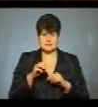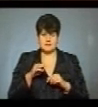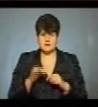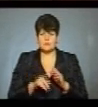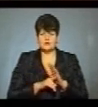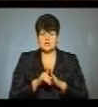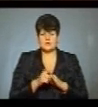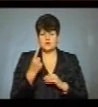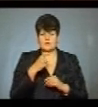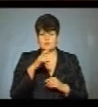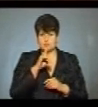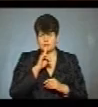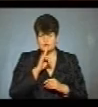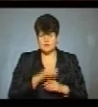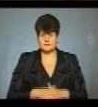розпочали із хвилини мовчання.